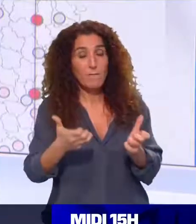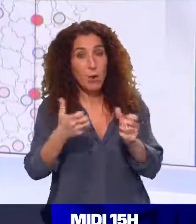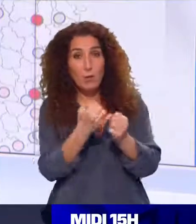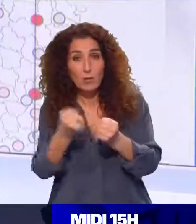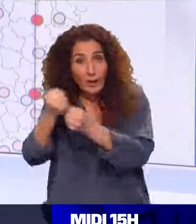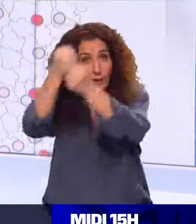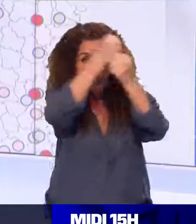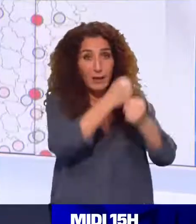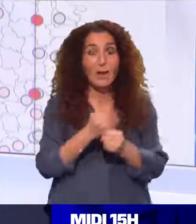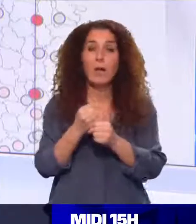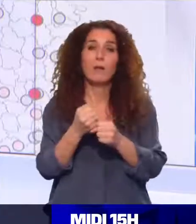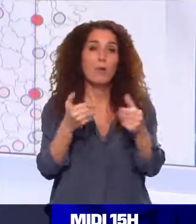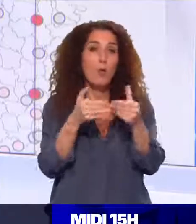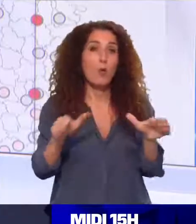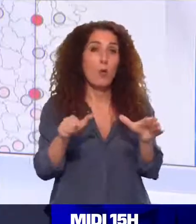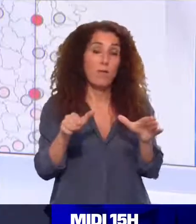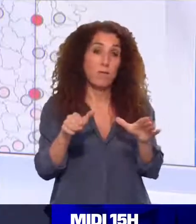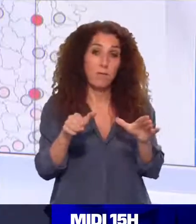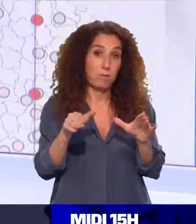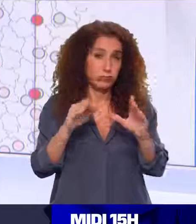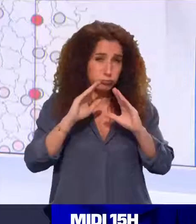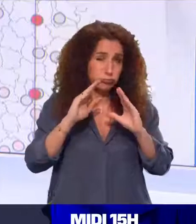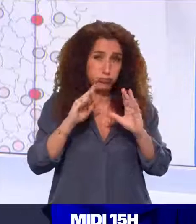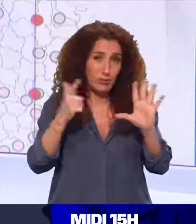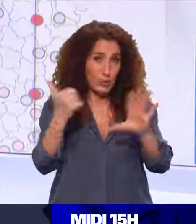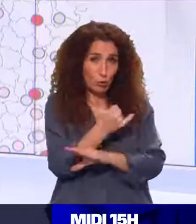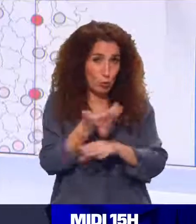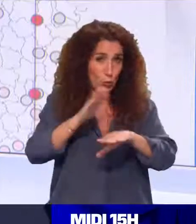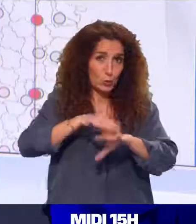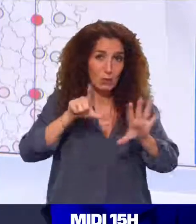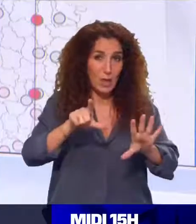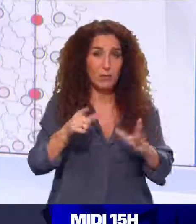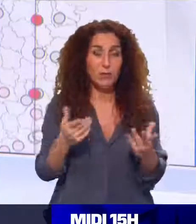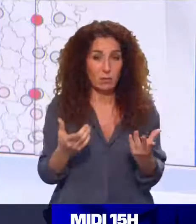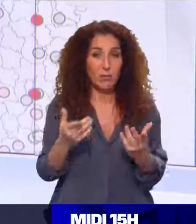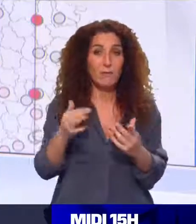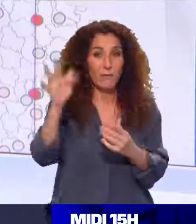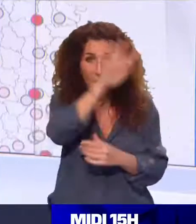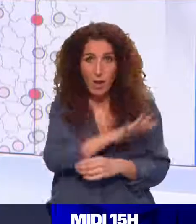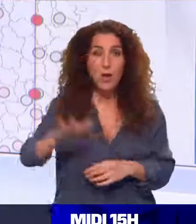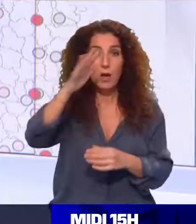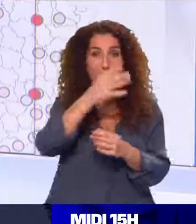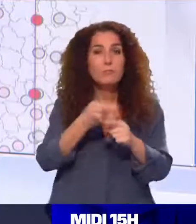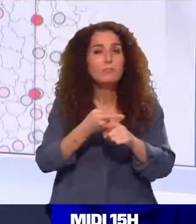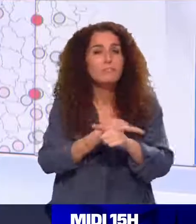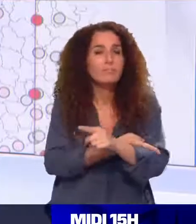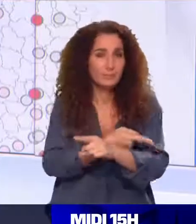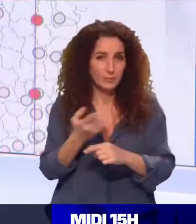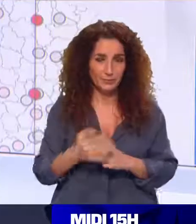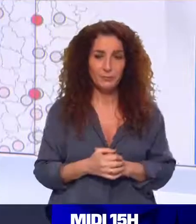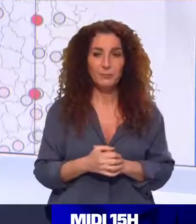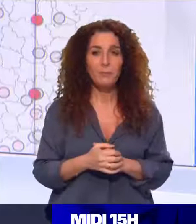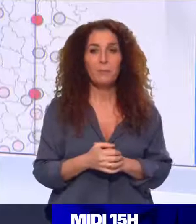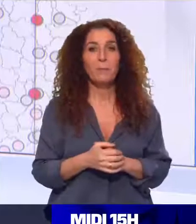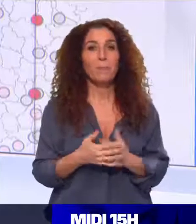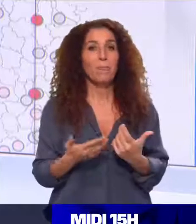jours sur 7. On le voit quand même, il y a assez peu sur cette diagonale du sud-ouest vers le nord-est, mais ça vient petit à petit. C'est différentes étapes